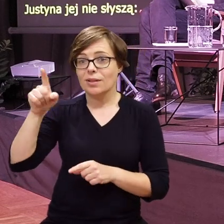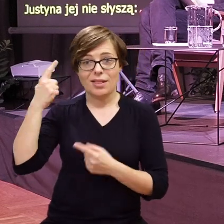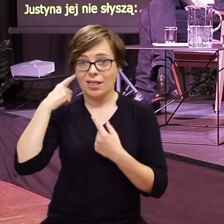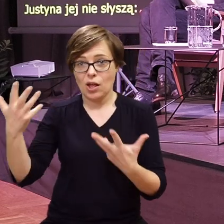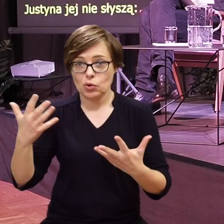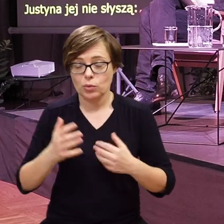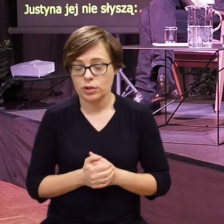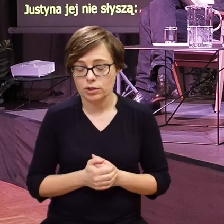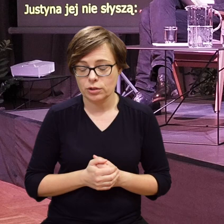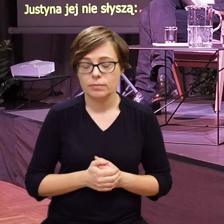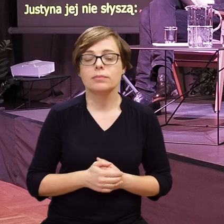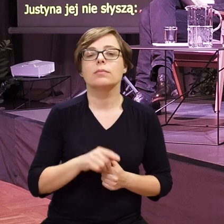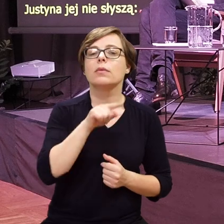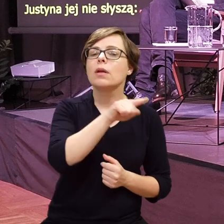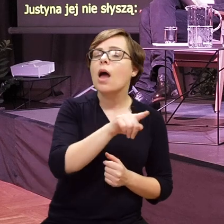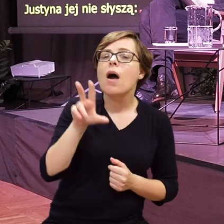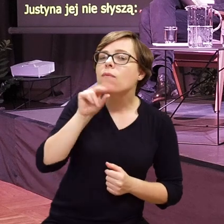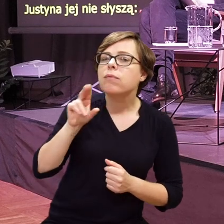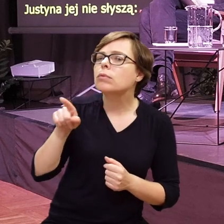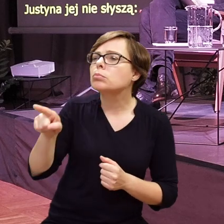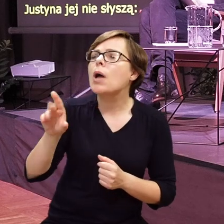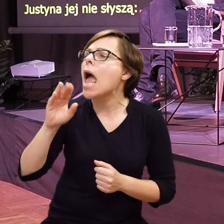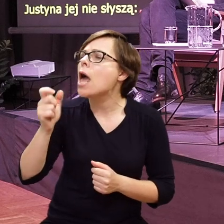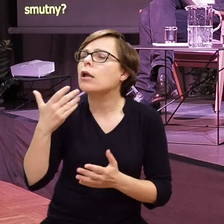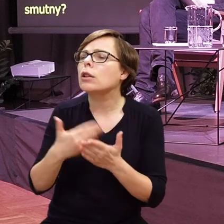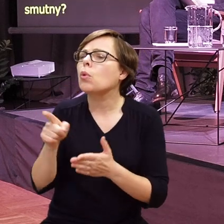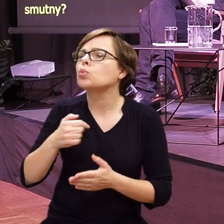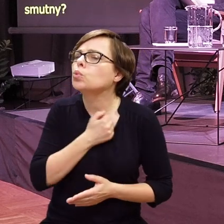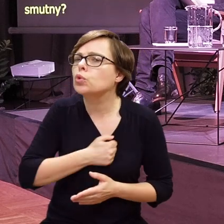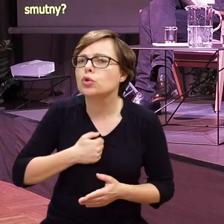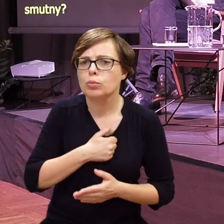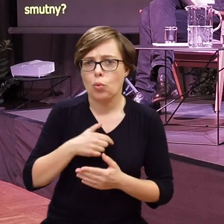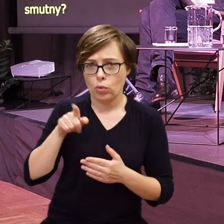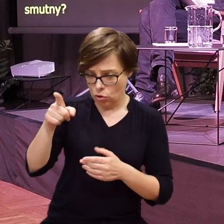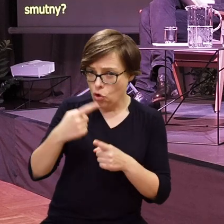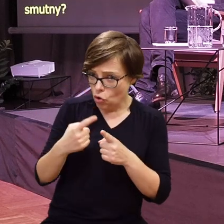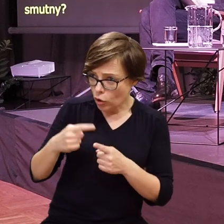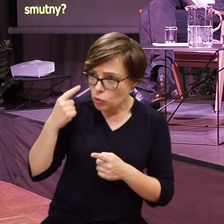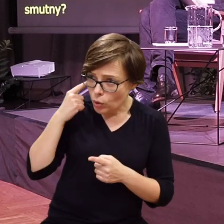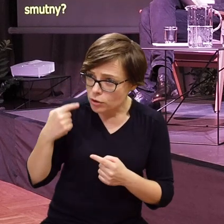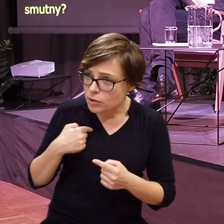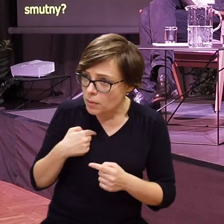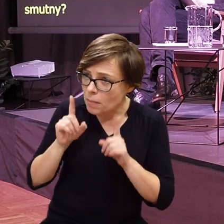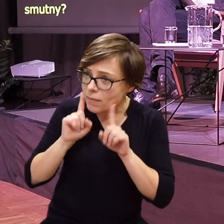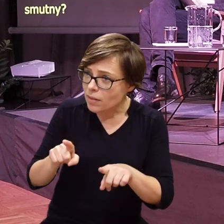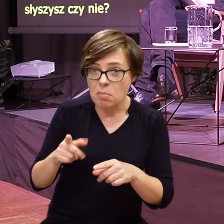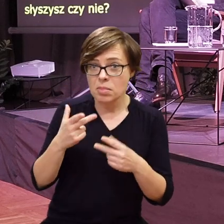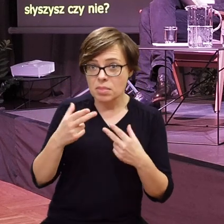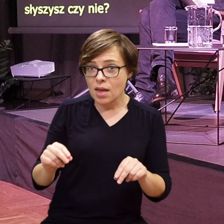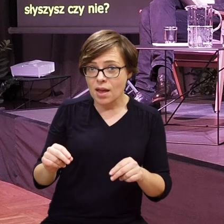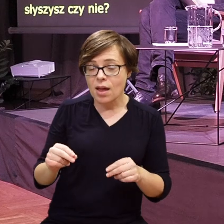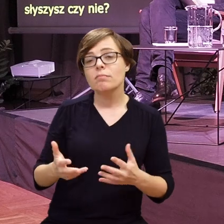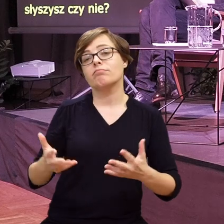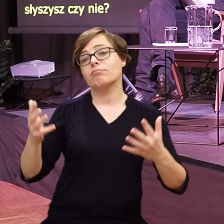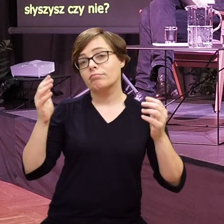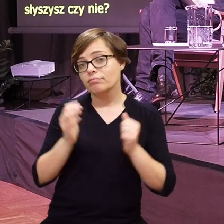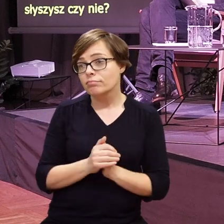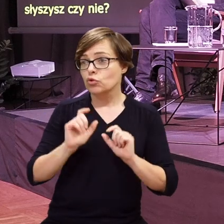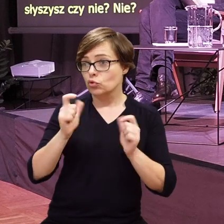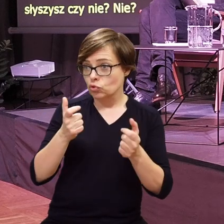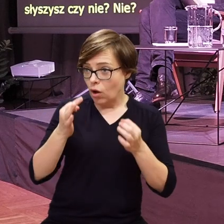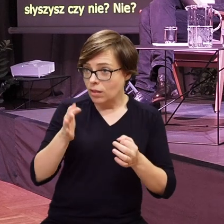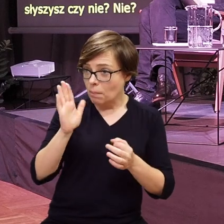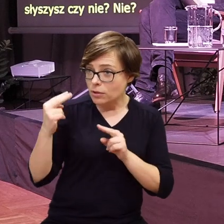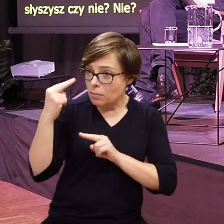Eryku, a dlaczego ty jesteś taki smutny? Eryku, ty mnie trochę słyszysz, czy nie? Nie? No to co,